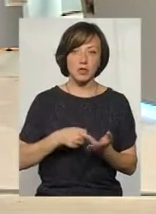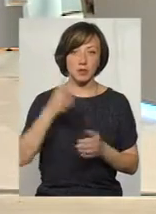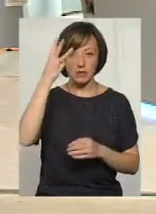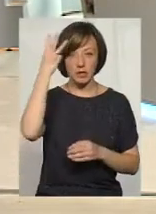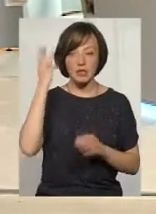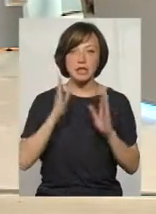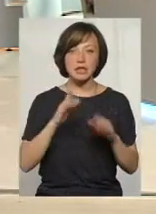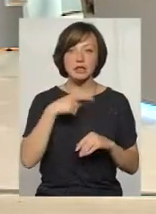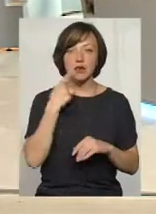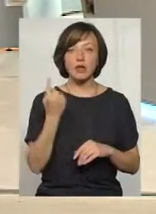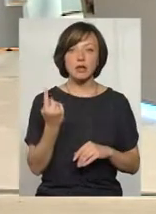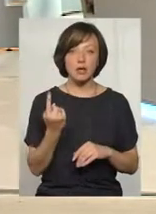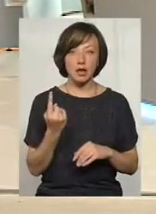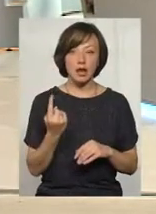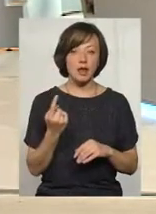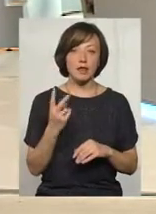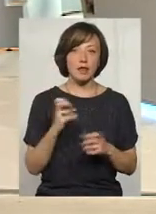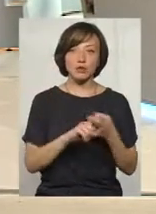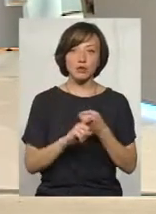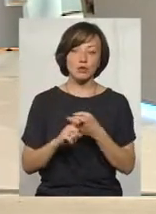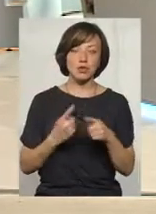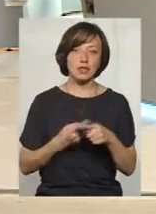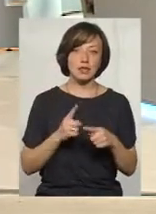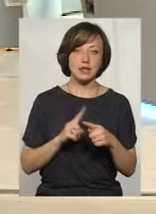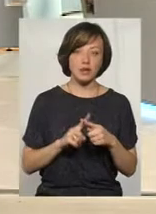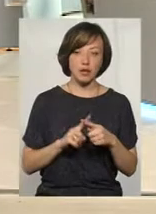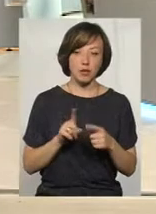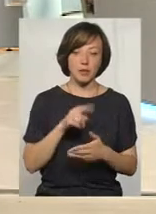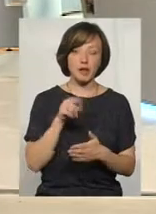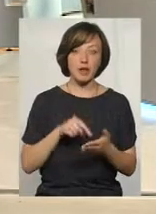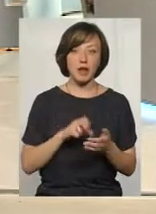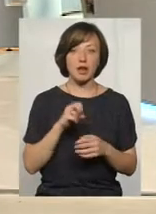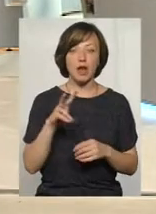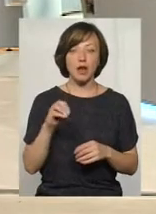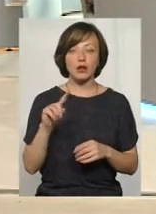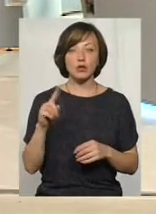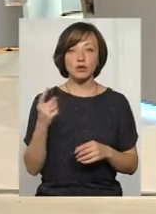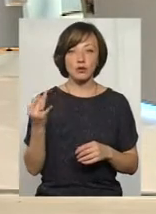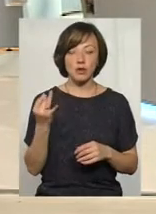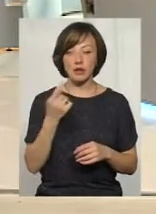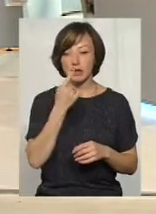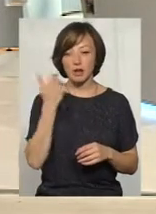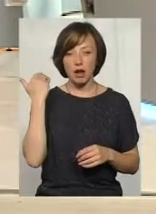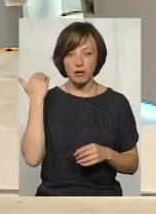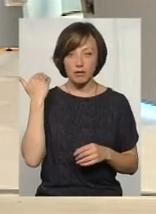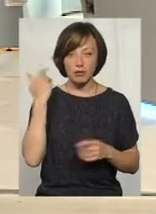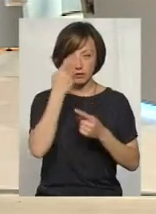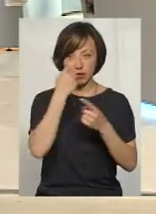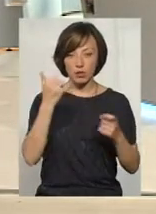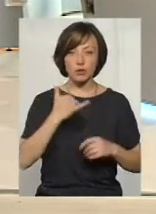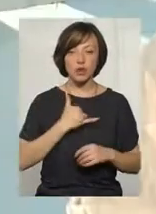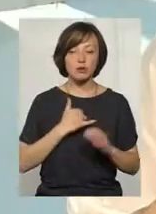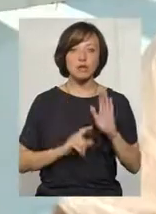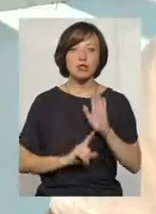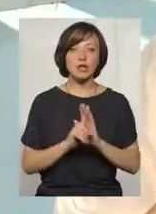хочу назвати тільки одне, яке не зовсім стосується цієї, саме цього питання, але дуже показове, тому що недавно прозвучало в нас, що в нас нарешті